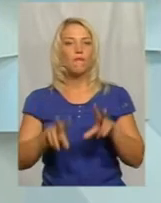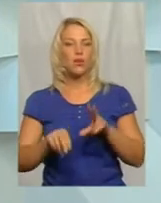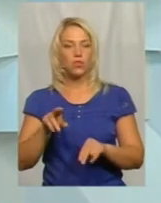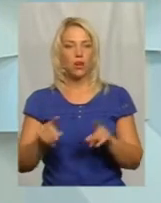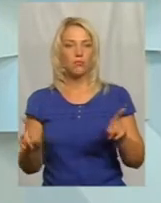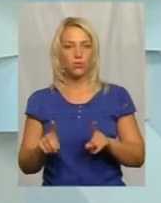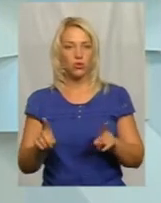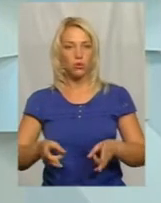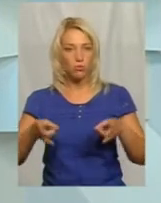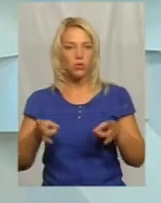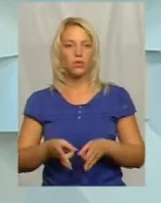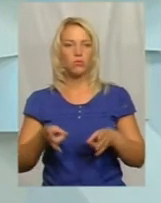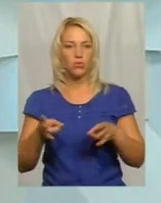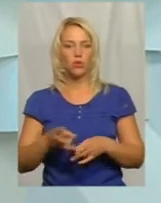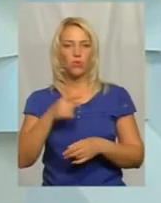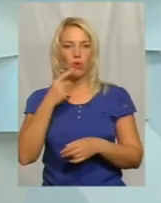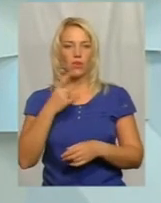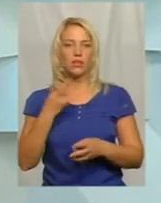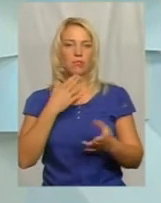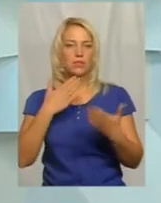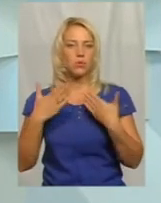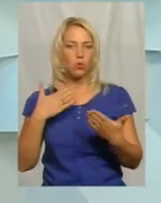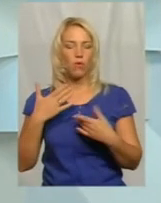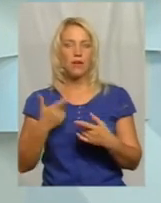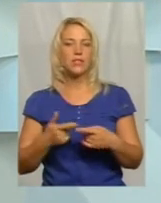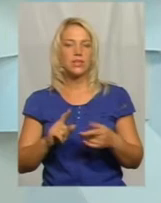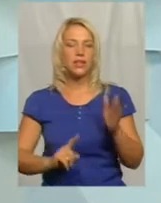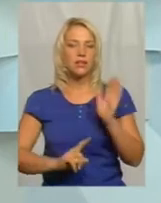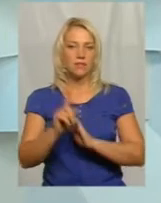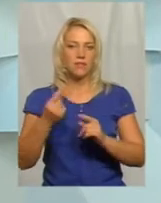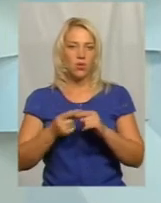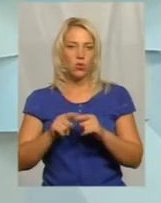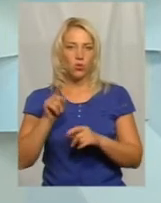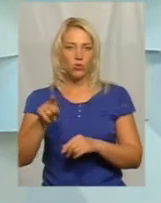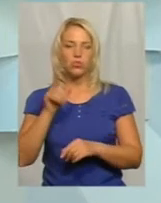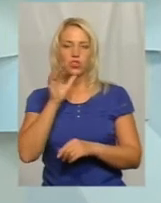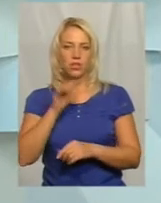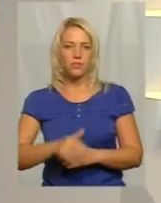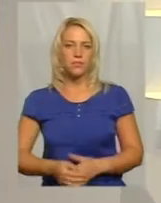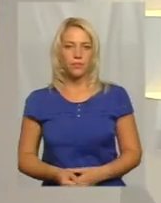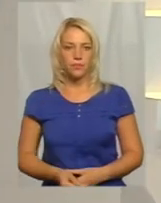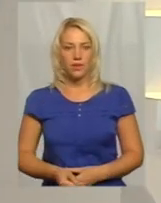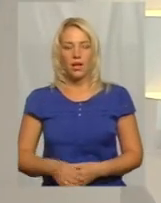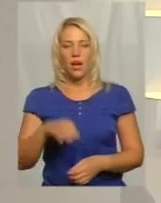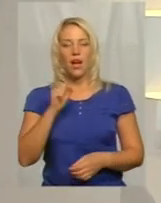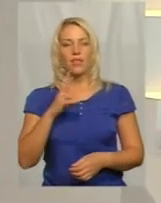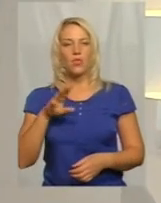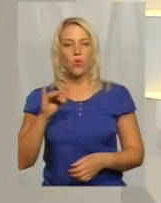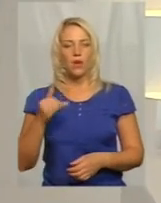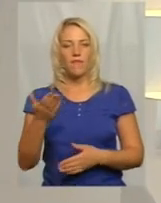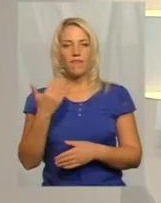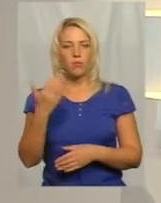треба говорити, треба спілкуватися. Якраз найстал той час. Скажіть, пане Анатолію, ви були в